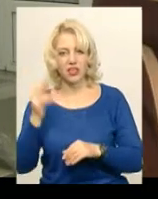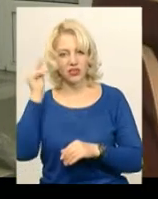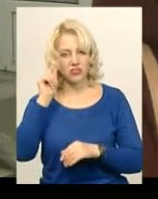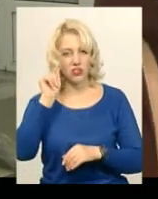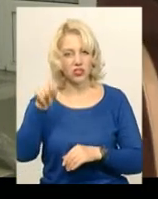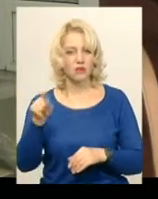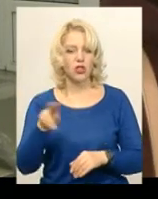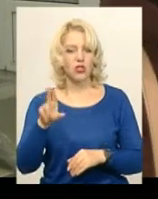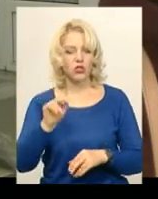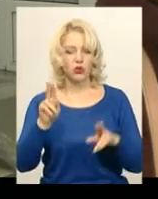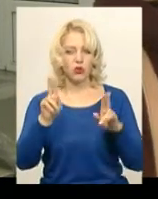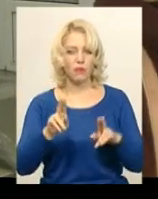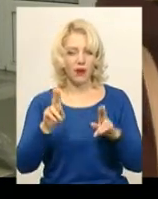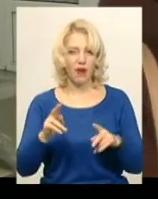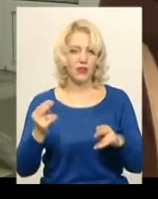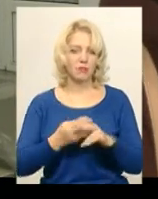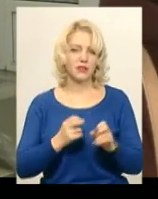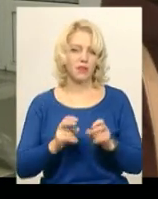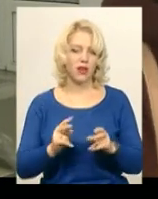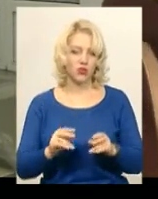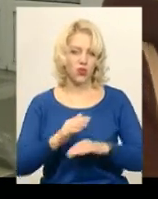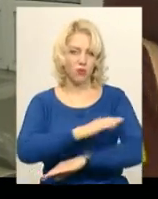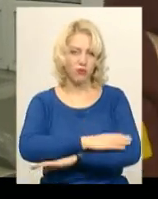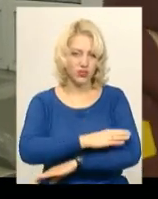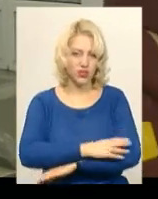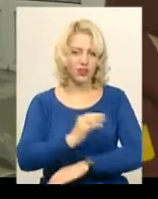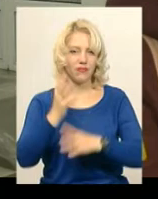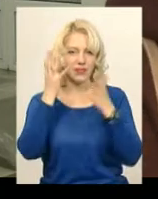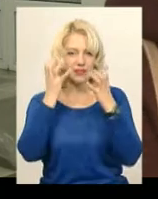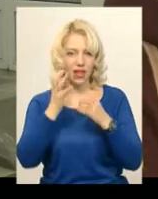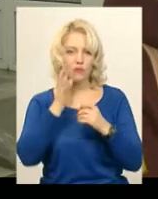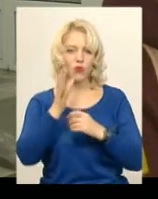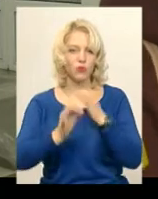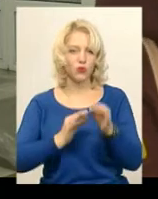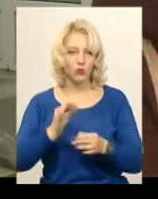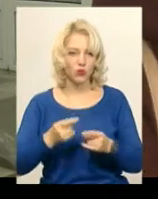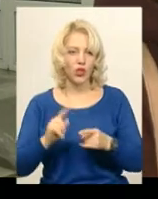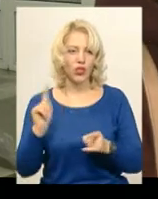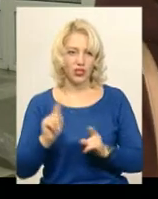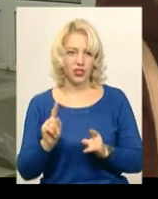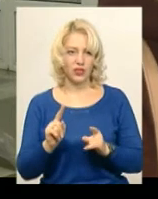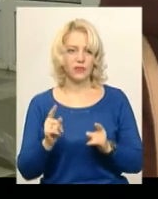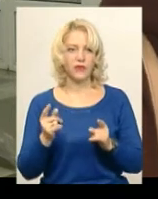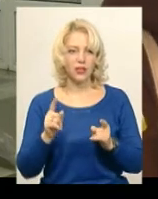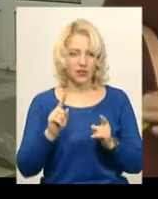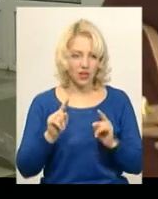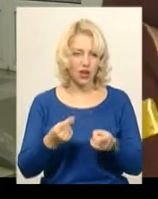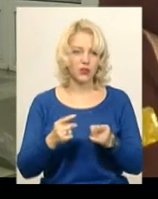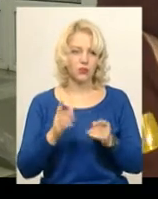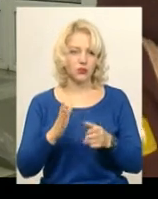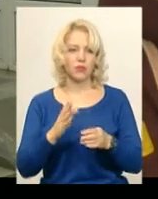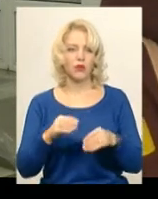щодо правил безпечної поведінки в темну пору доби. Також ми плануємо роздавати отакі